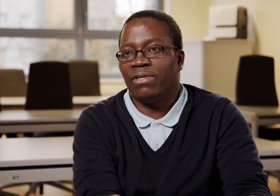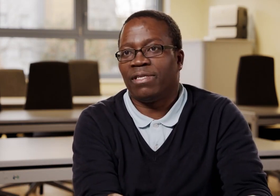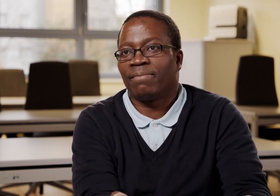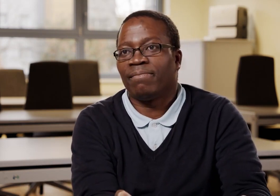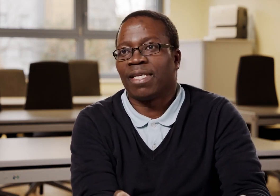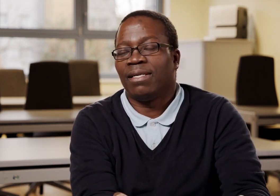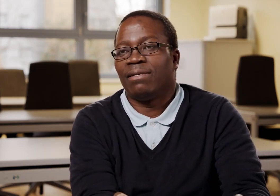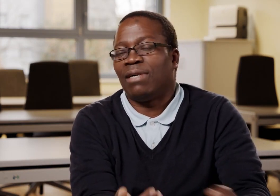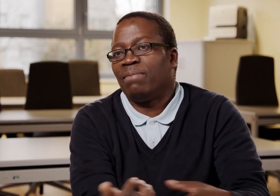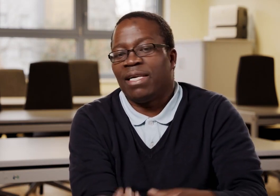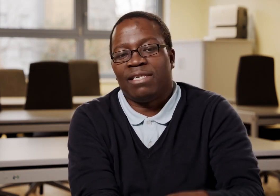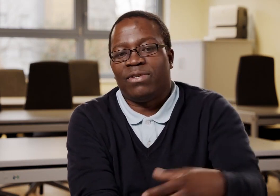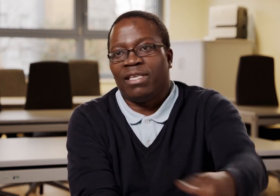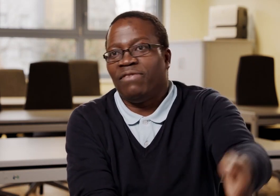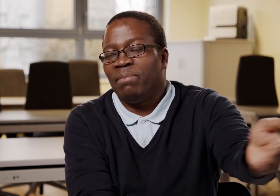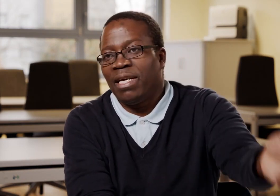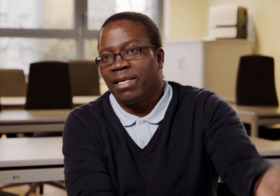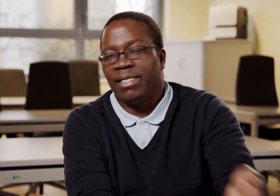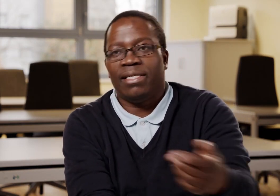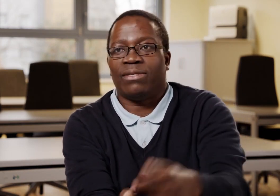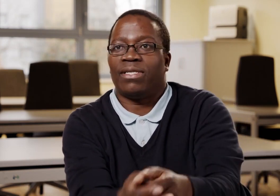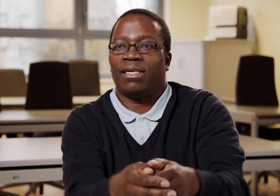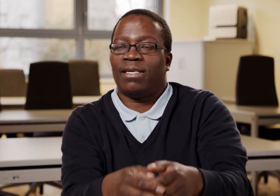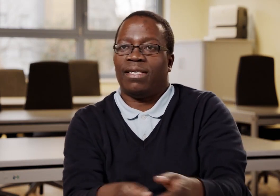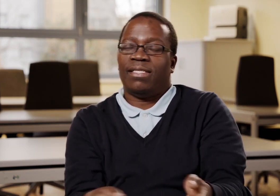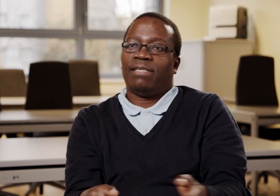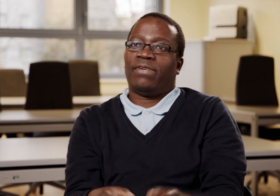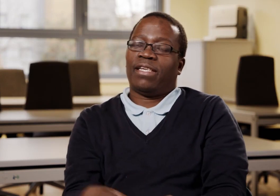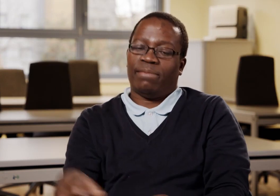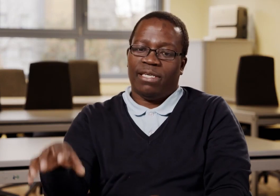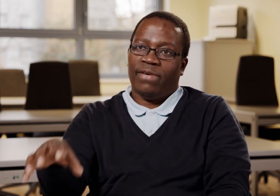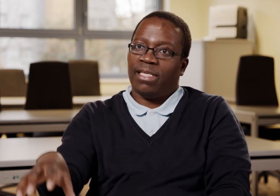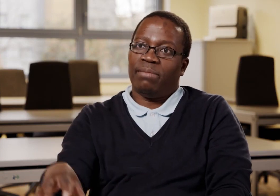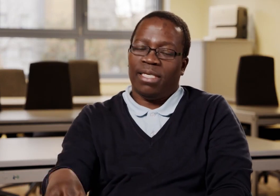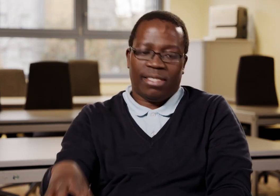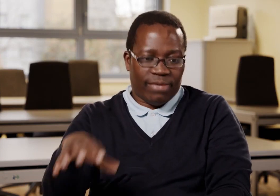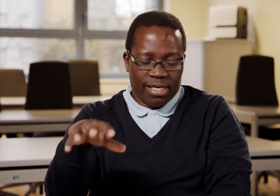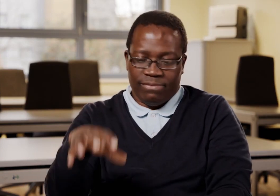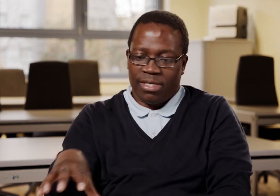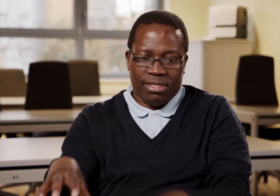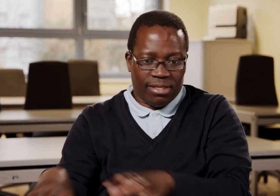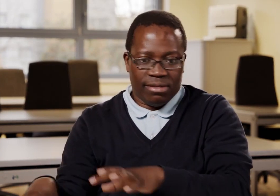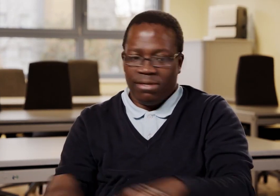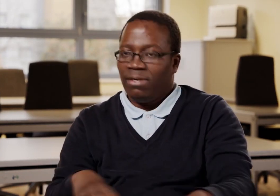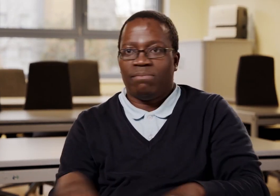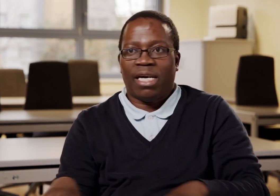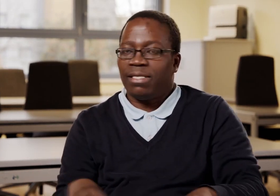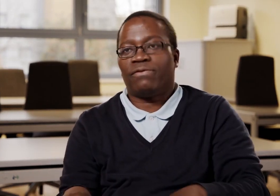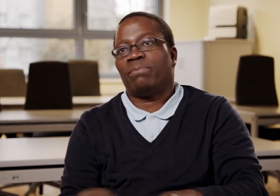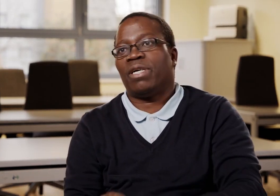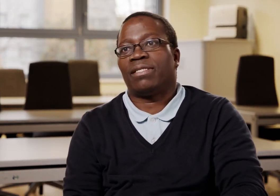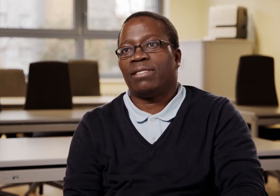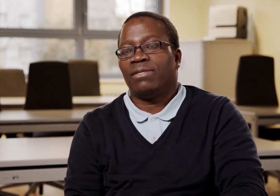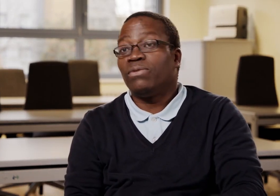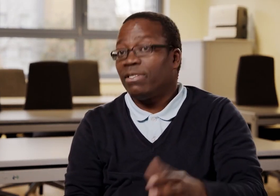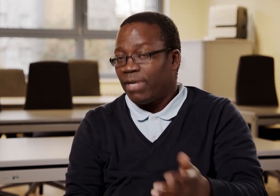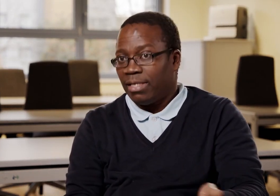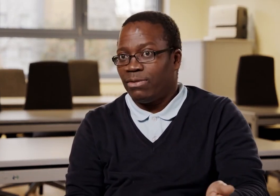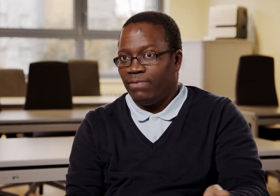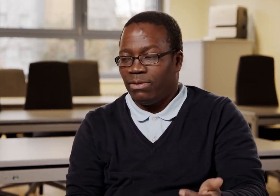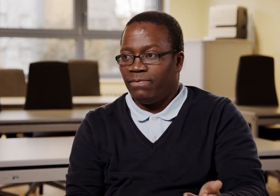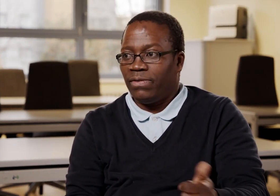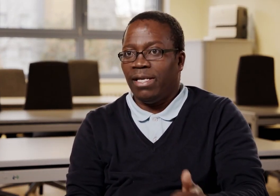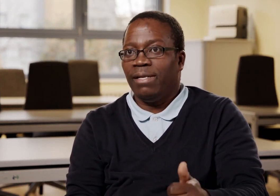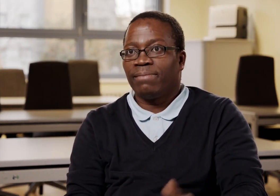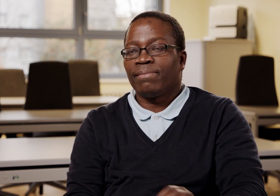wie wir wollten. Aber eigentlich wollten wir mehr Gris oder Hähnchenfleisch. Aber die Vietnamesen waren wirklich, man hat aufgepasst. Und die